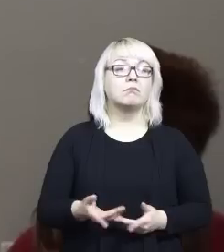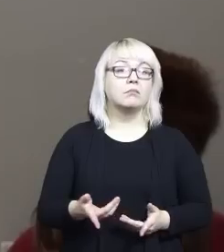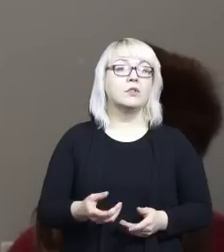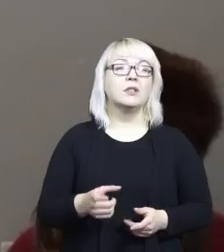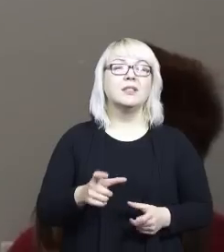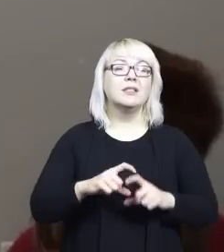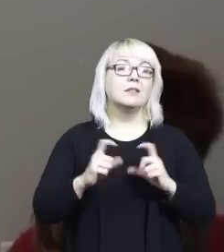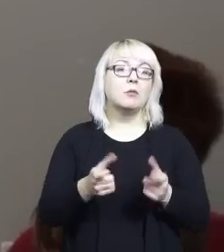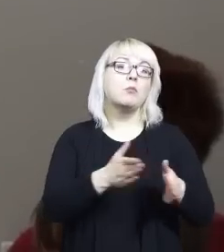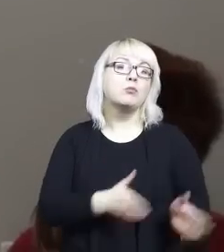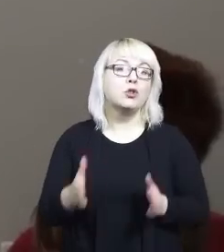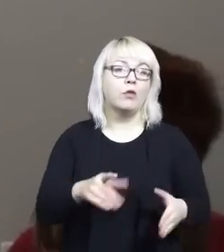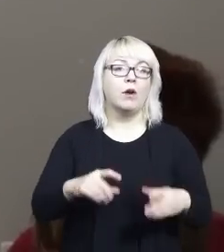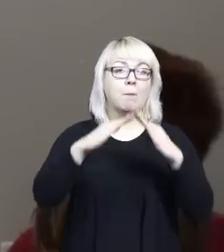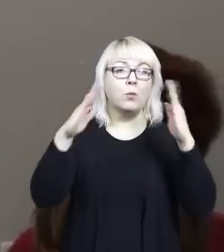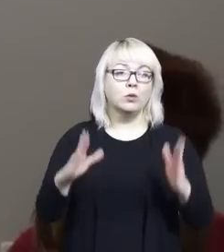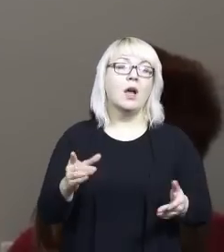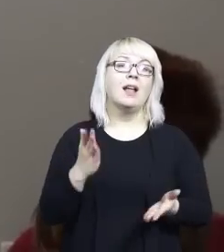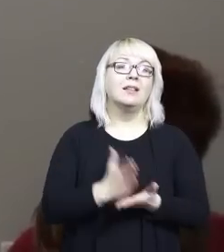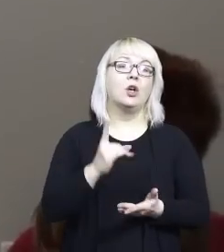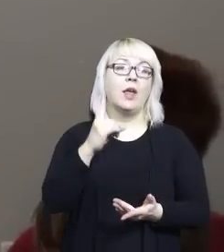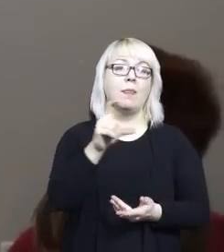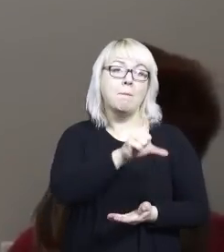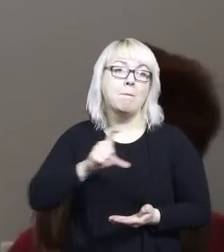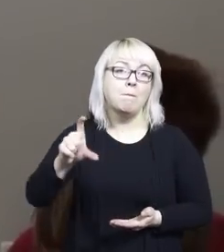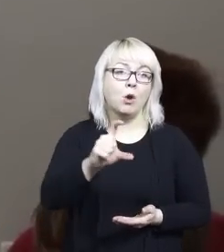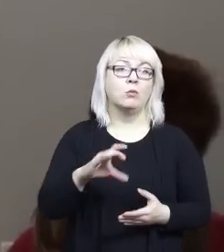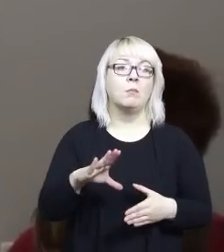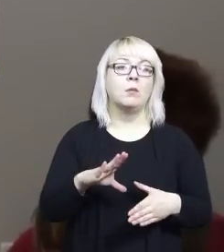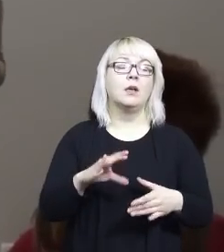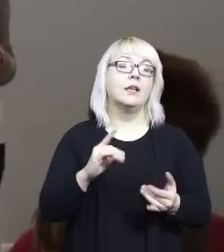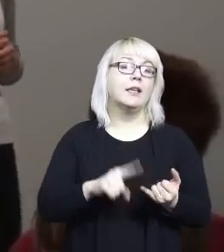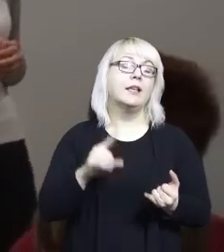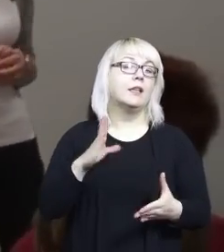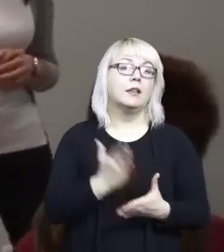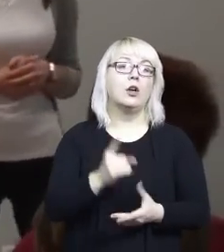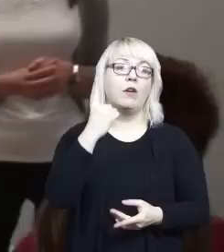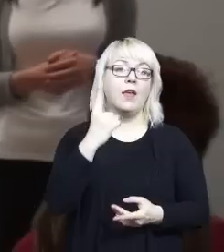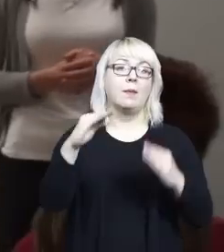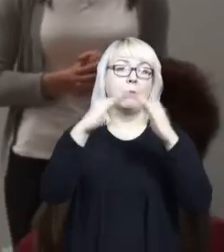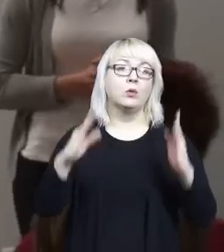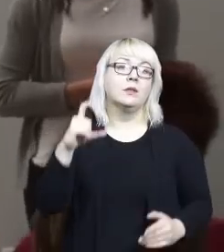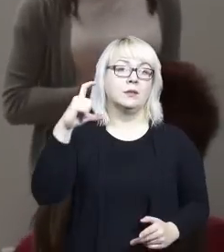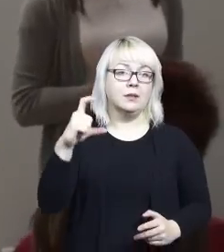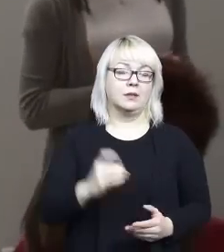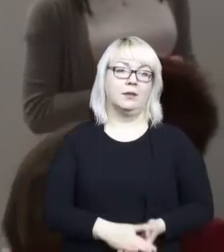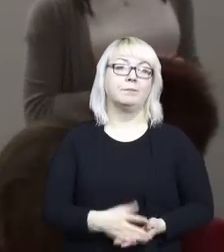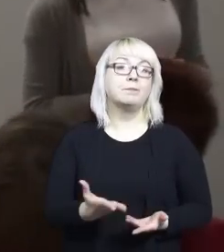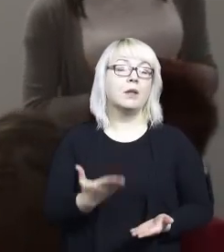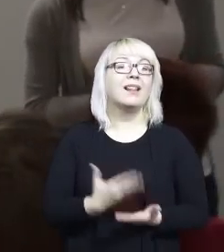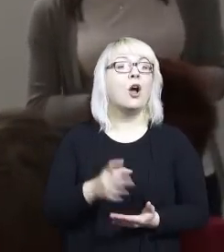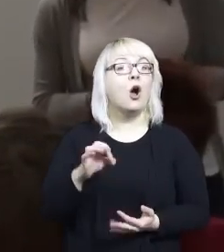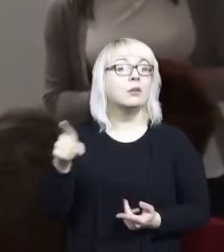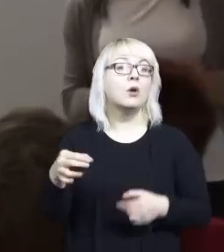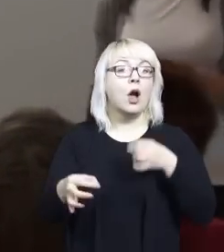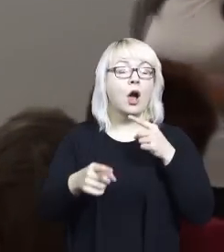na pozostałych poziomych, czy budować tego typu rampy, żeby downątrz budynku też poruszanie się było możliwe. Koniec końców dotyczy to ciągle tylko